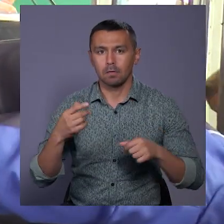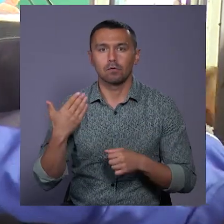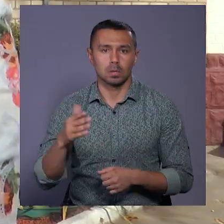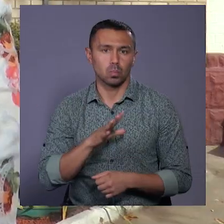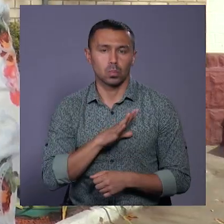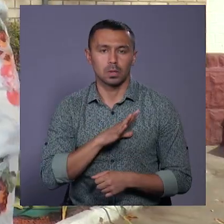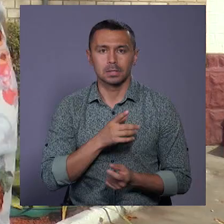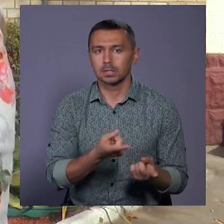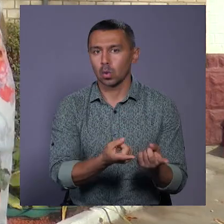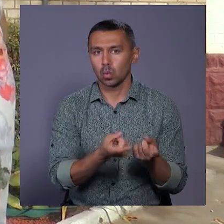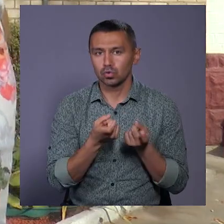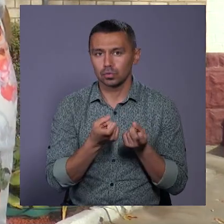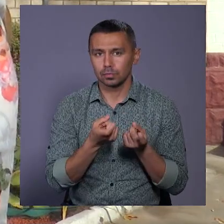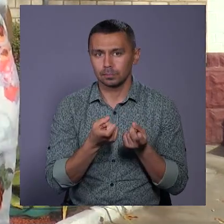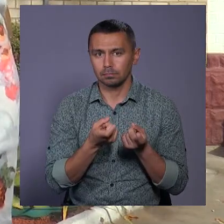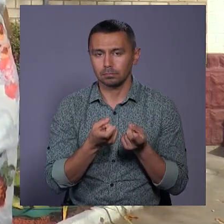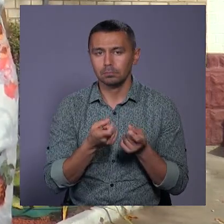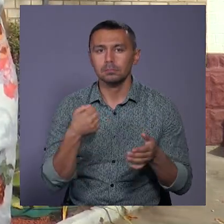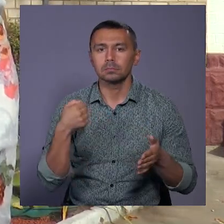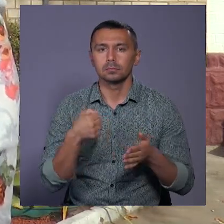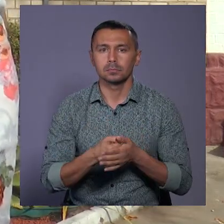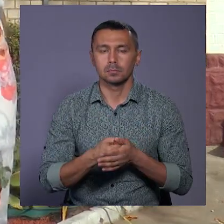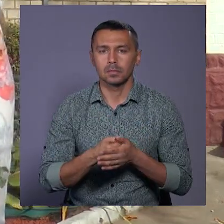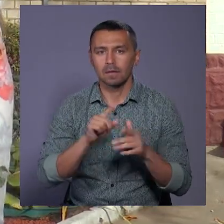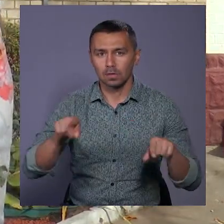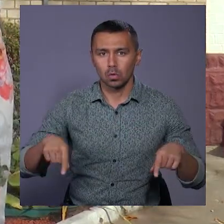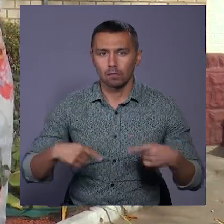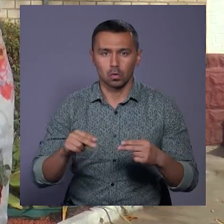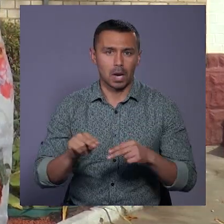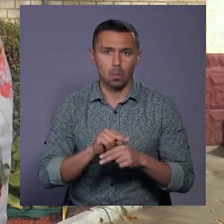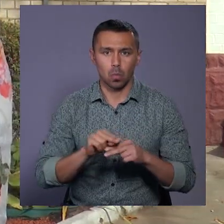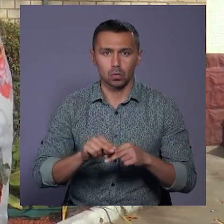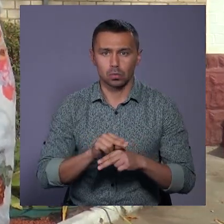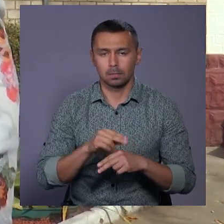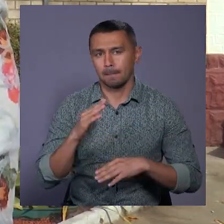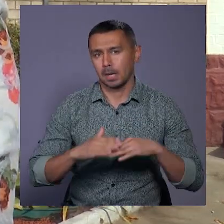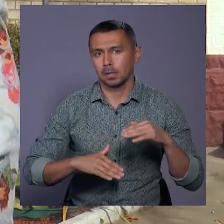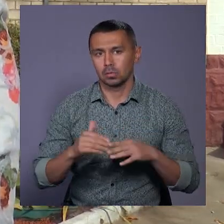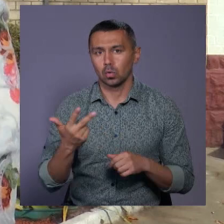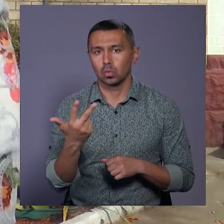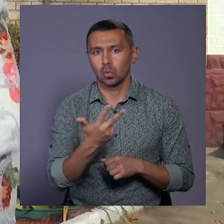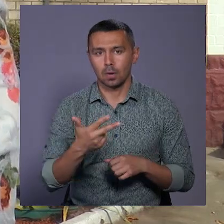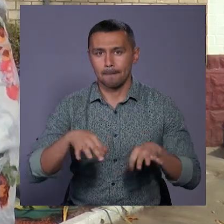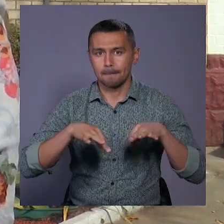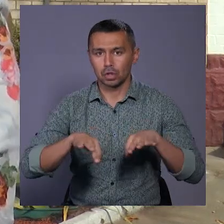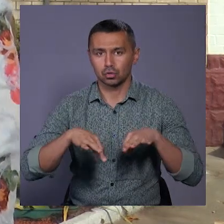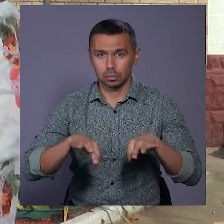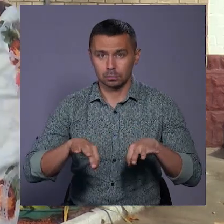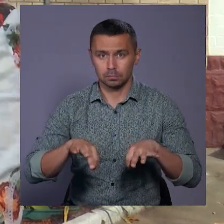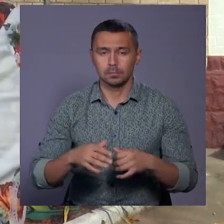були залучені до відновлювального ремонту практично трьох машин.